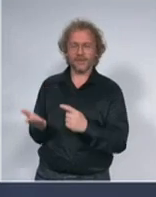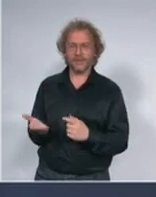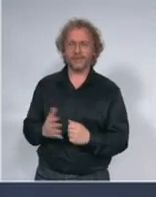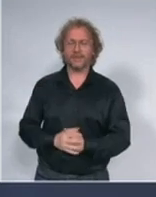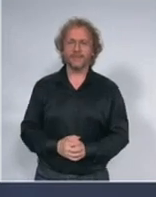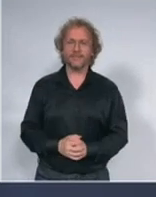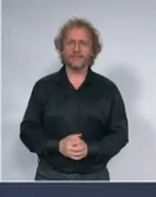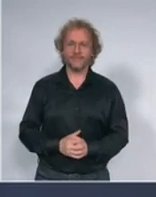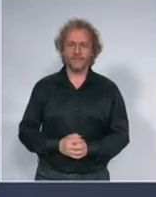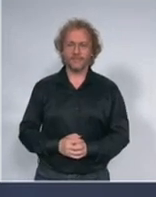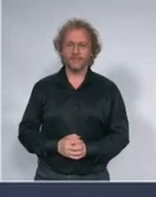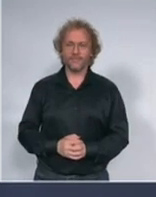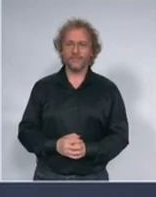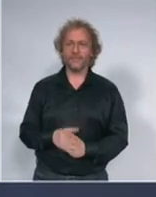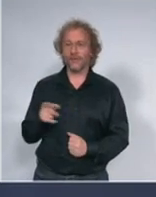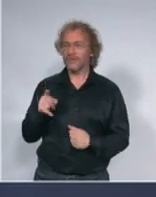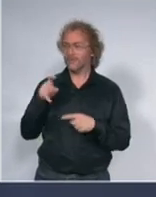koje život znače